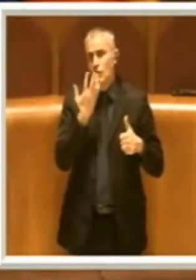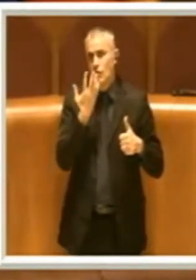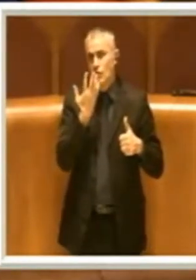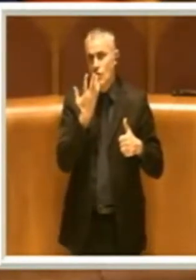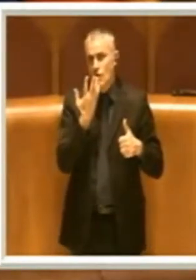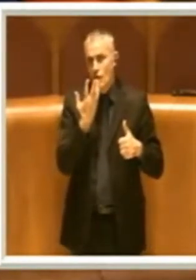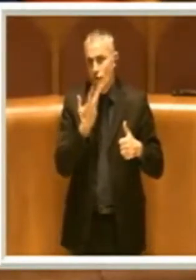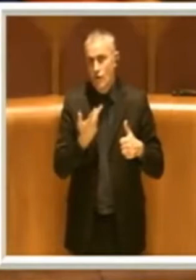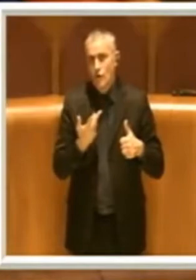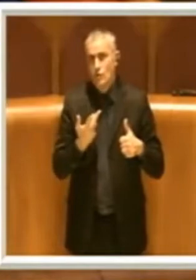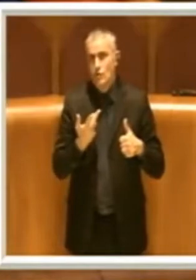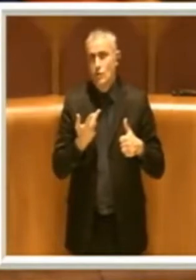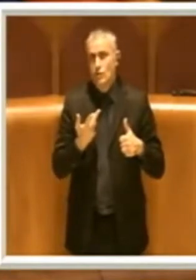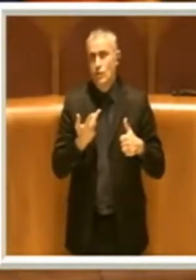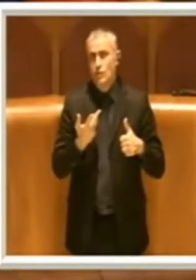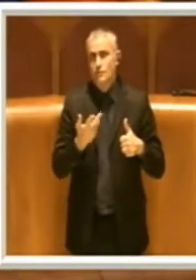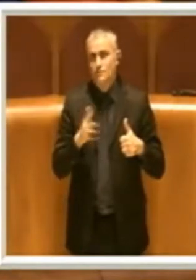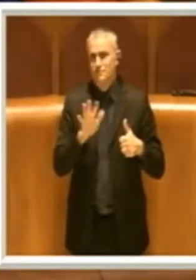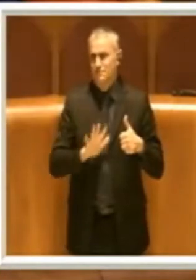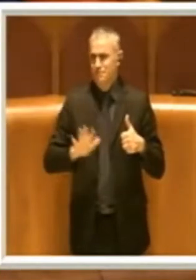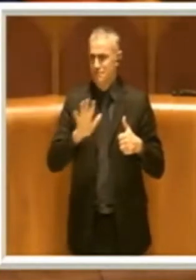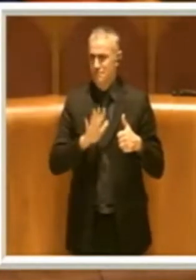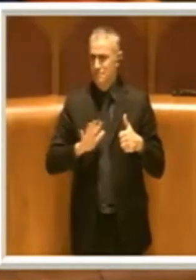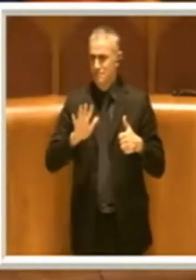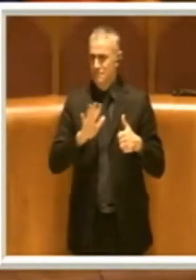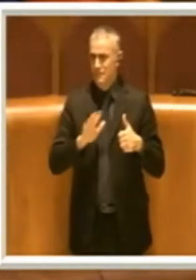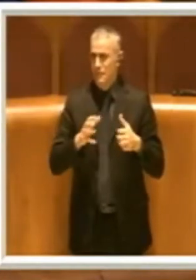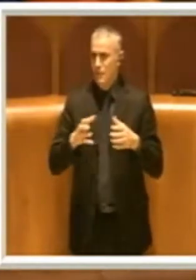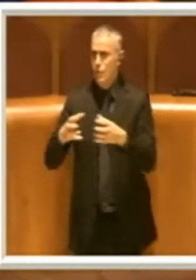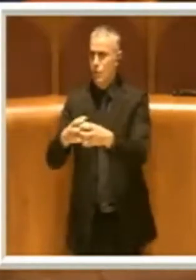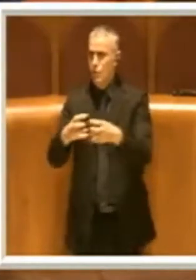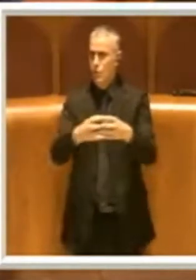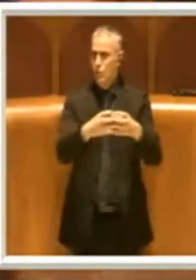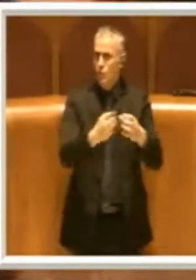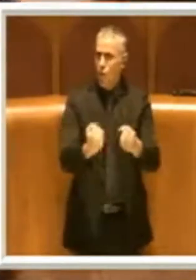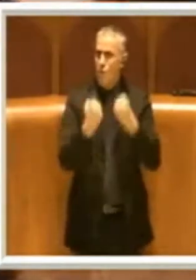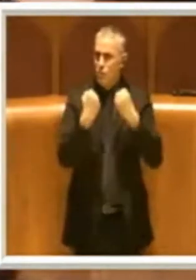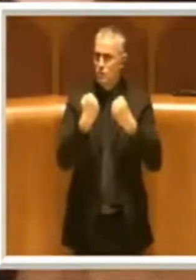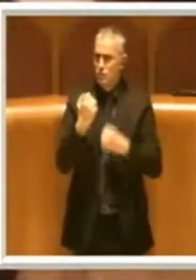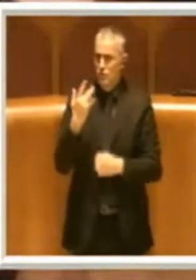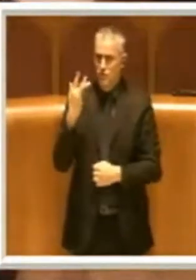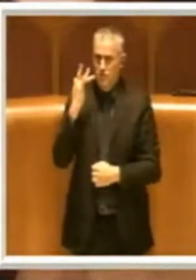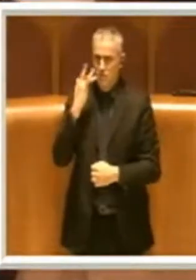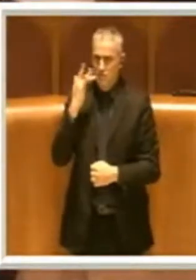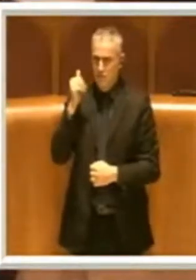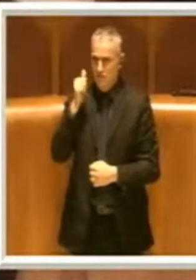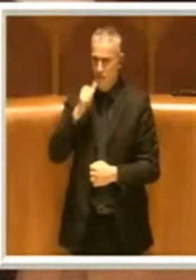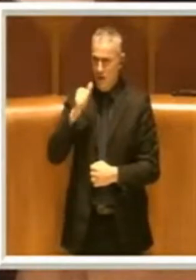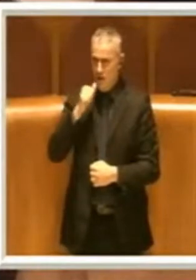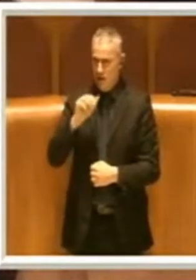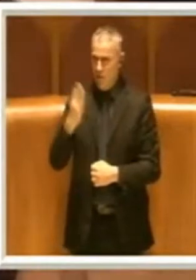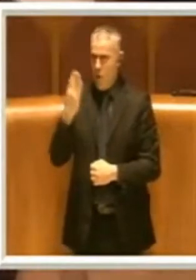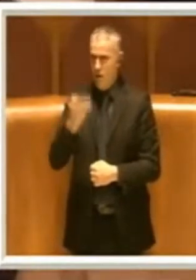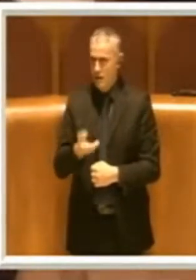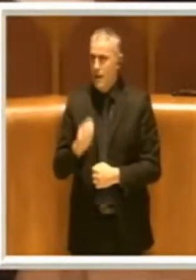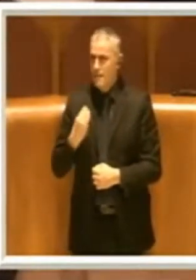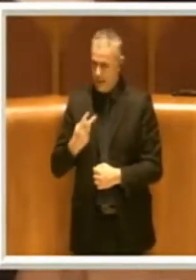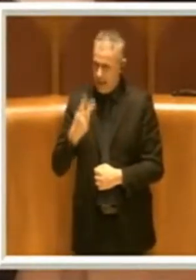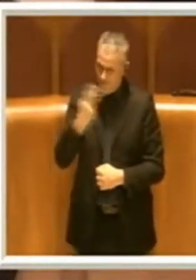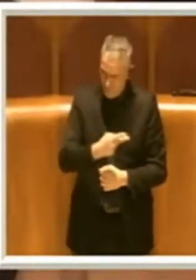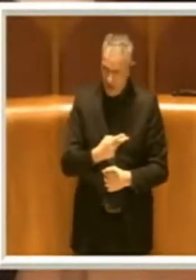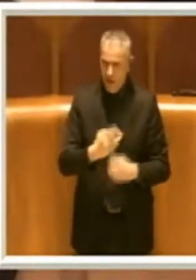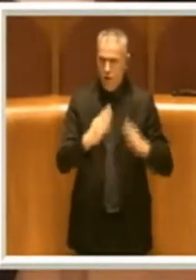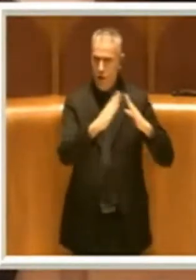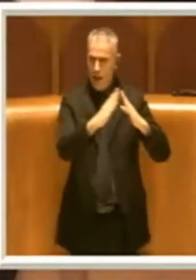sull'ipocrisia delle opposizioni. È vero quello che è stato detto relativamente ai guasti e ai problemi che si